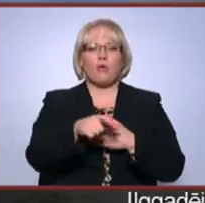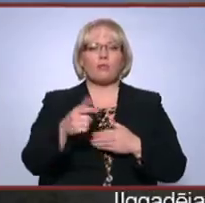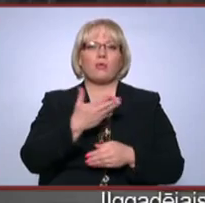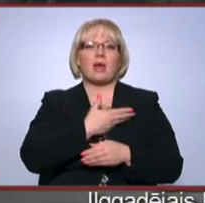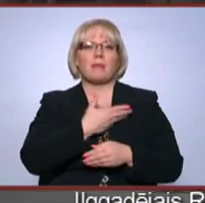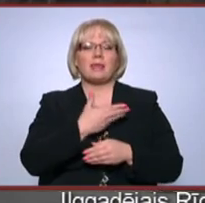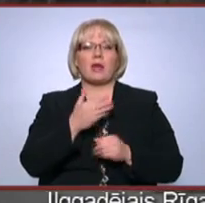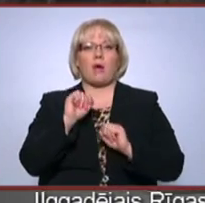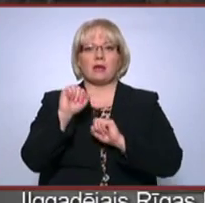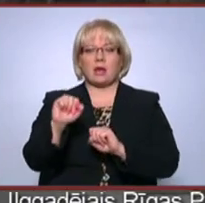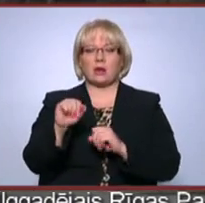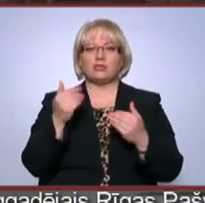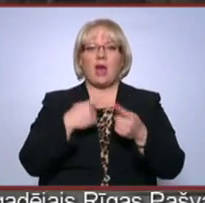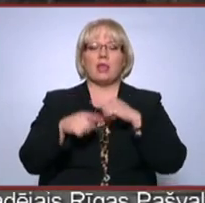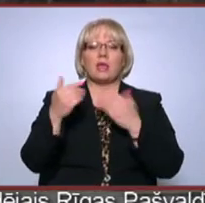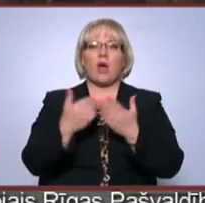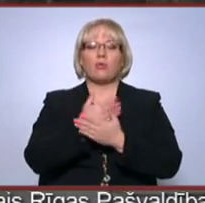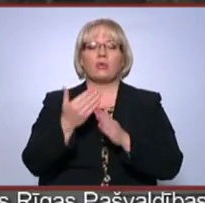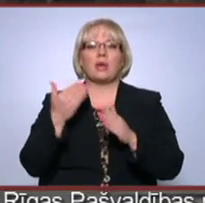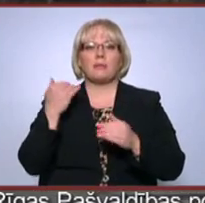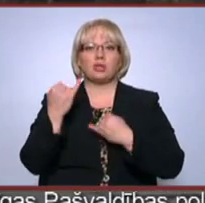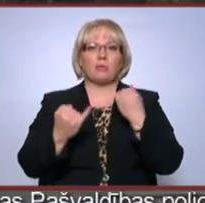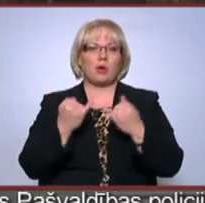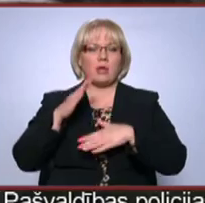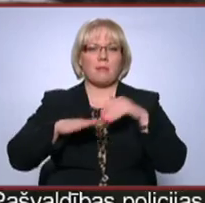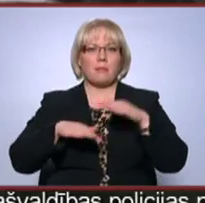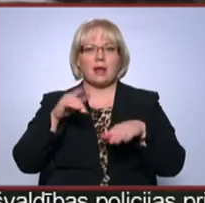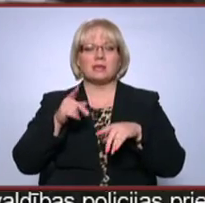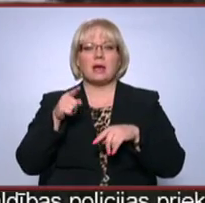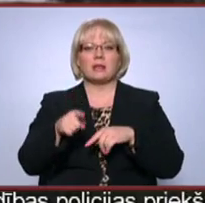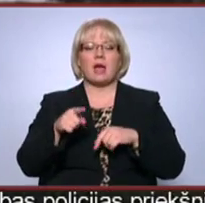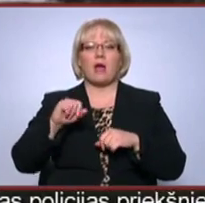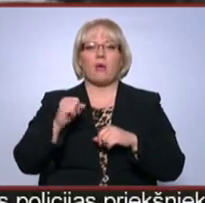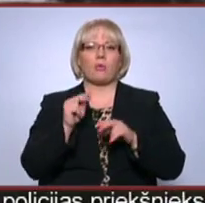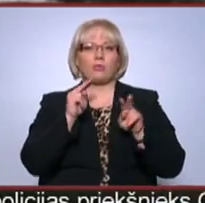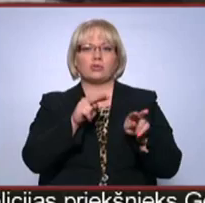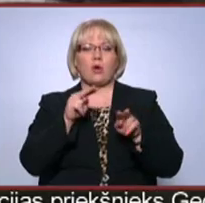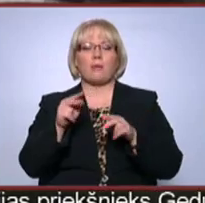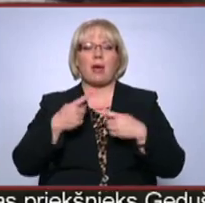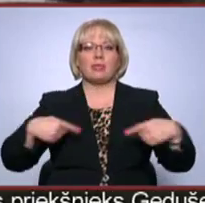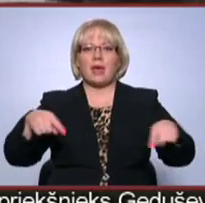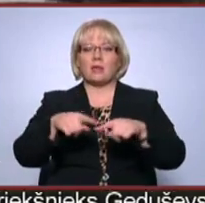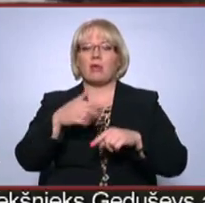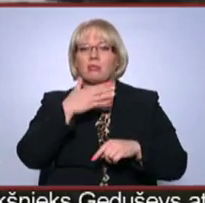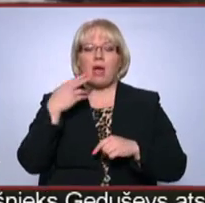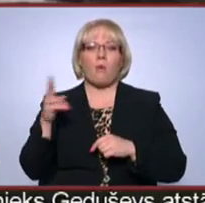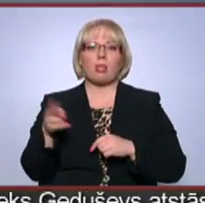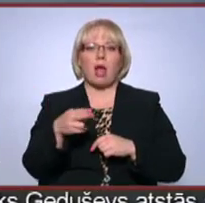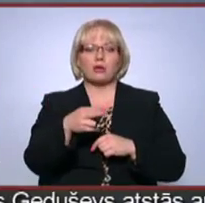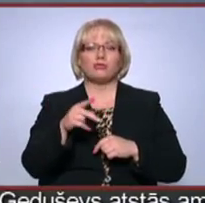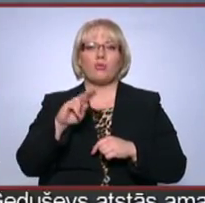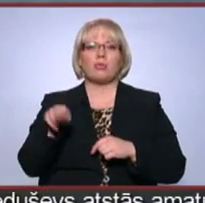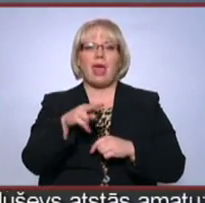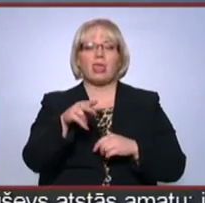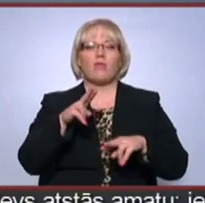aizsargāšanai. Atjaunoti iepriekš piekoptā praksa, ka talhā nāk kolēģi, kuru uzraugāmajā teritorijā, nav lāšu un nēģu vietu.